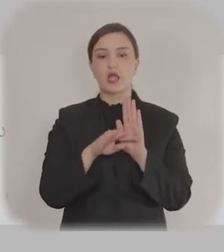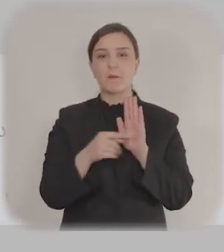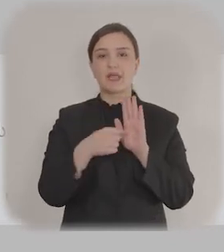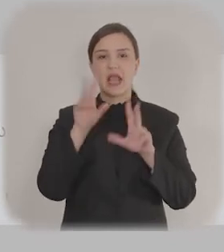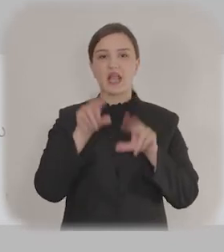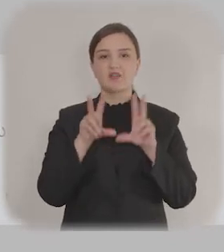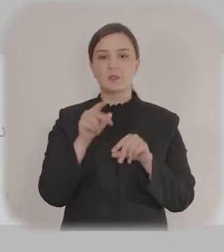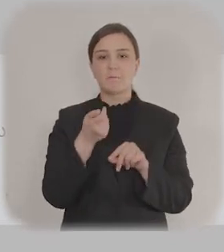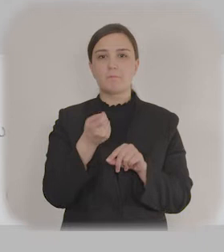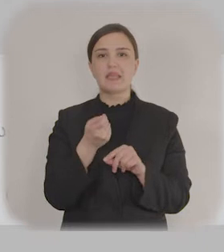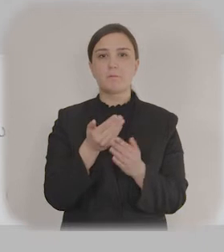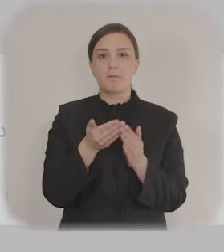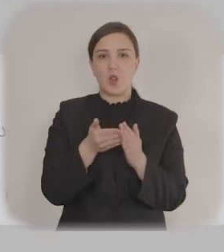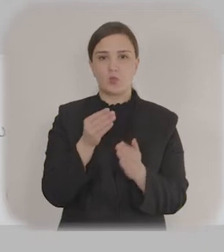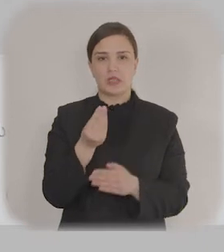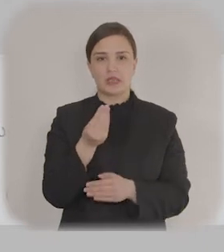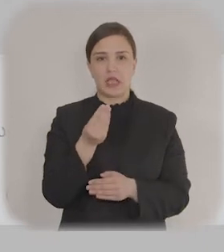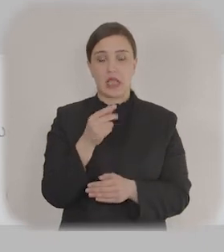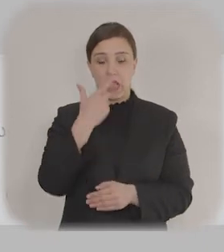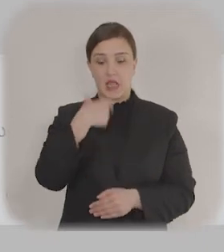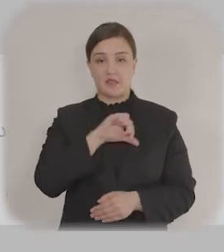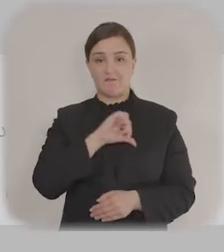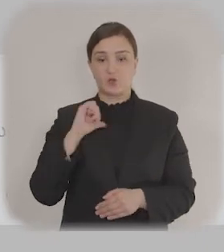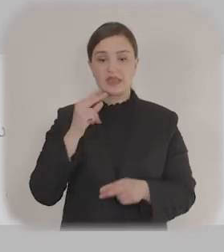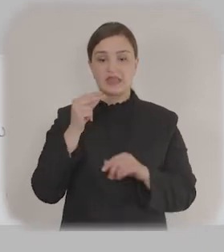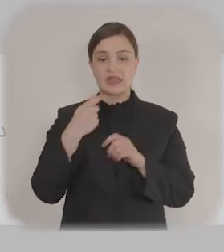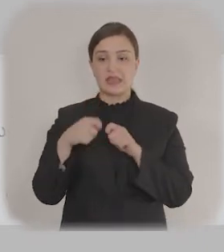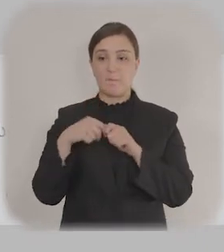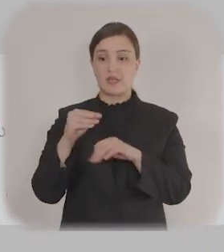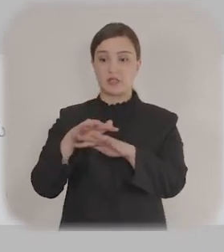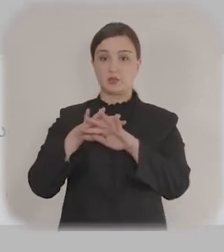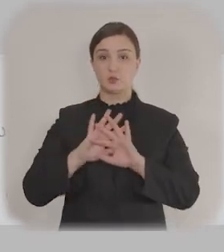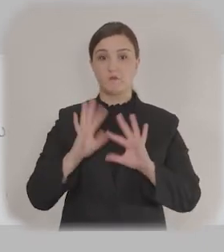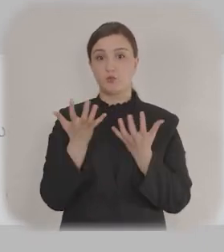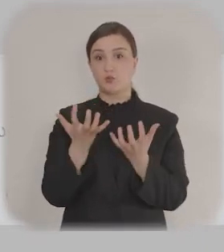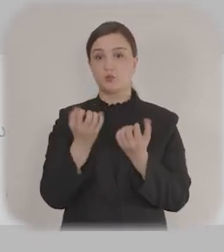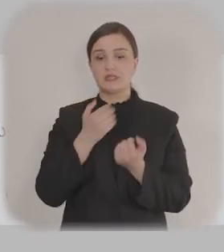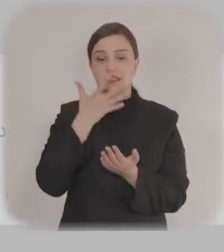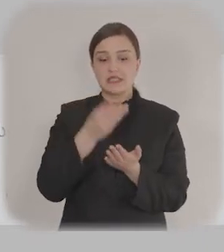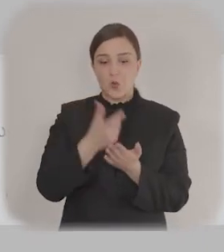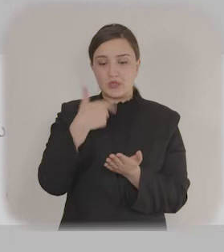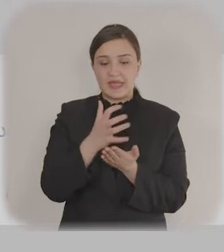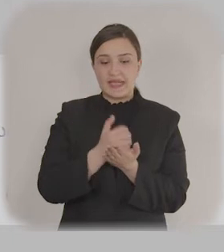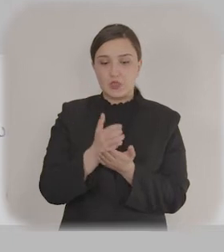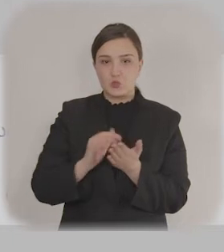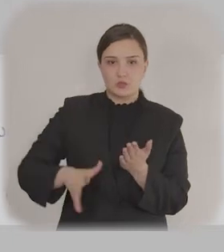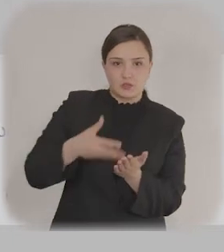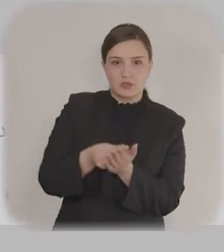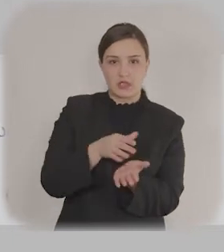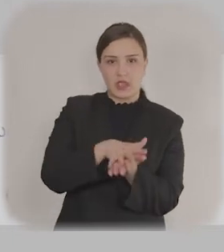beneficiar üçün həmiştirak məbləği qrantın minimum 20%-ni, yüksək dağlıq bölgələrdə 10%-ni,